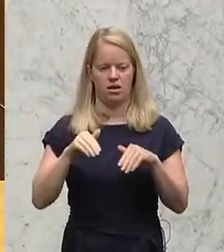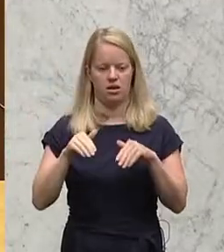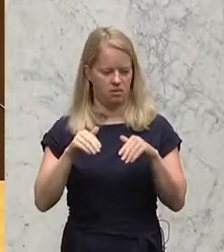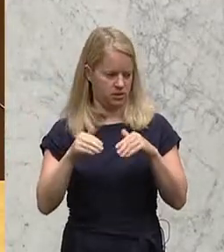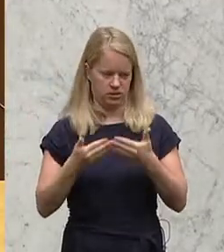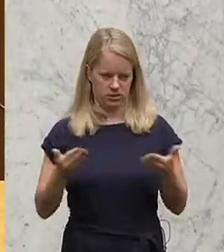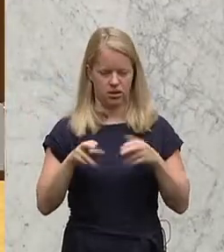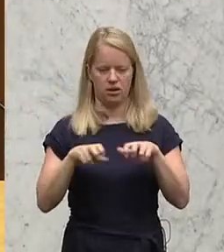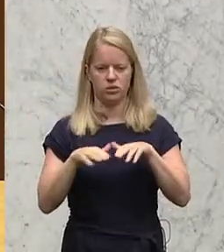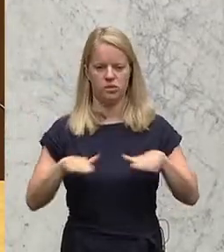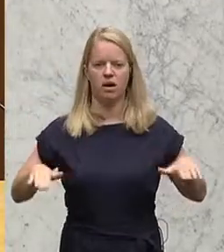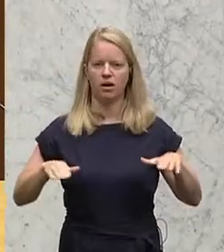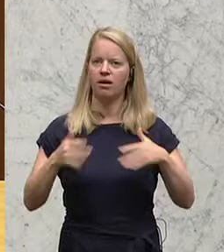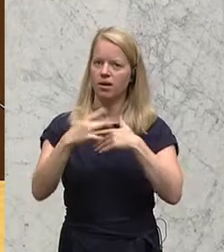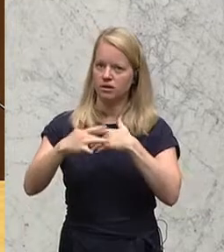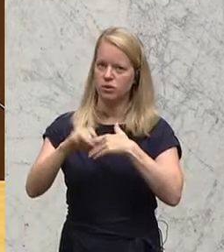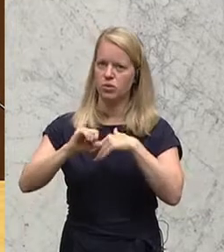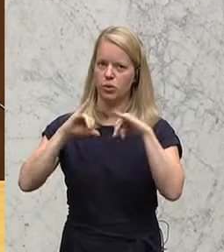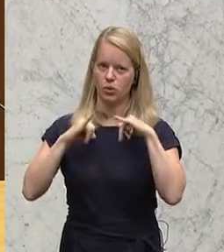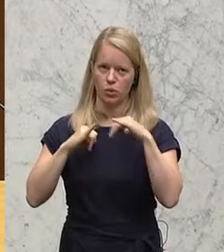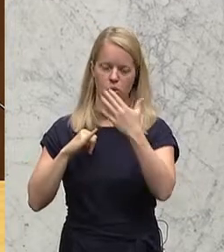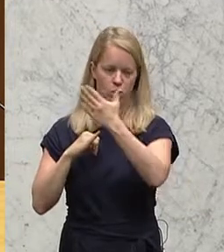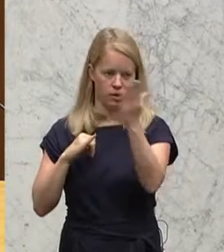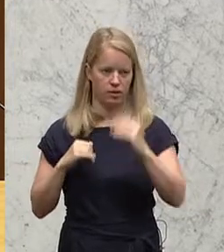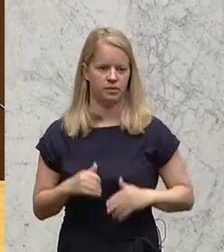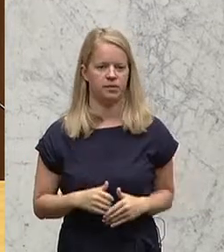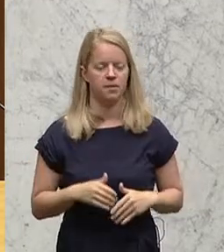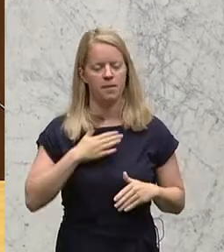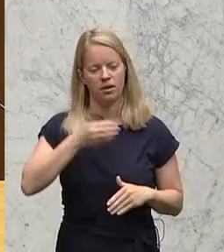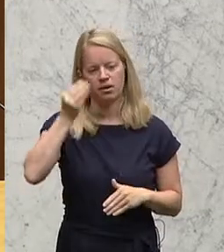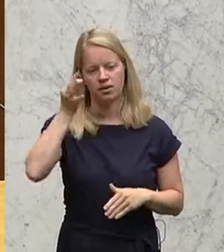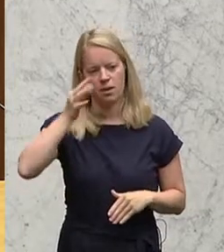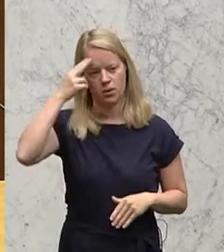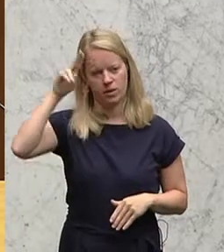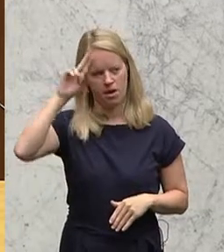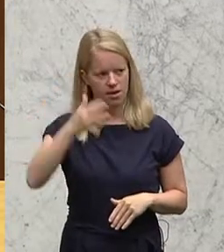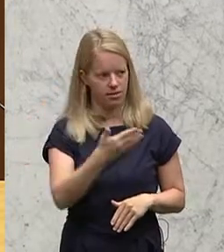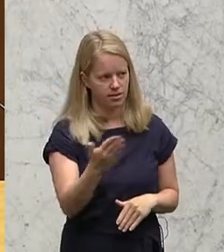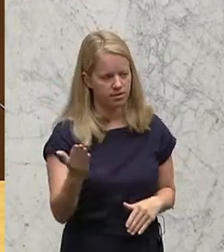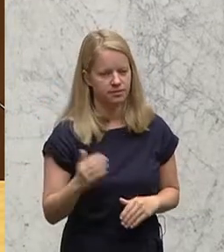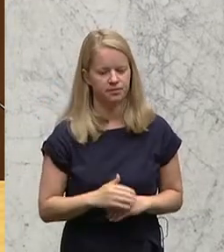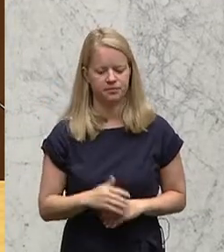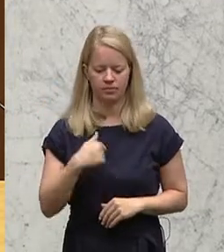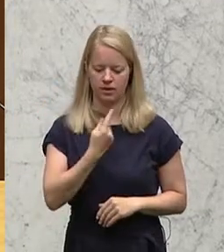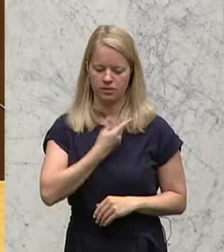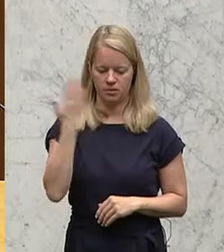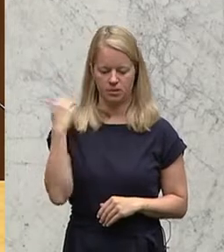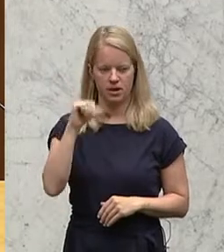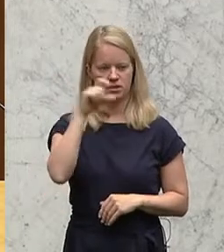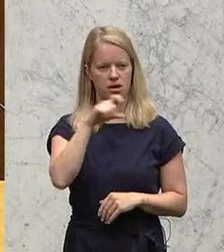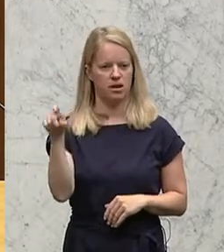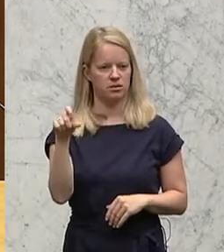Südtirol und Tirol, meine Damen und Herren, ich hatte in der ersten Klasse Gymnasium einen